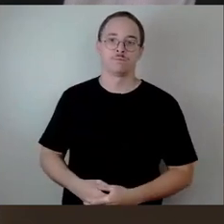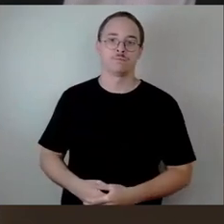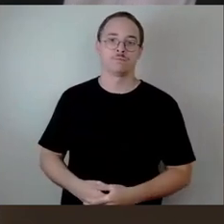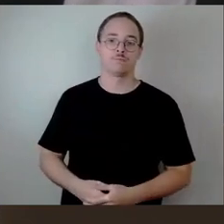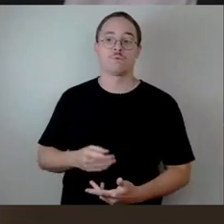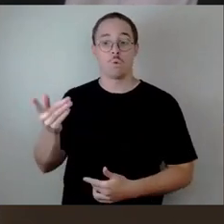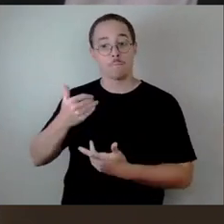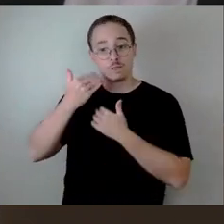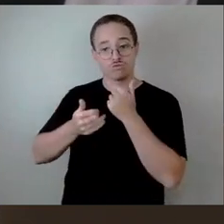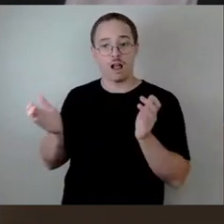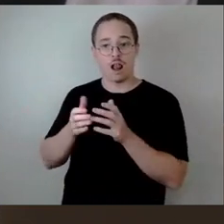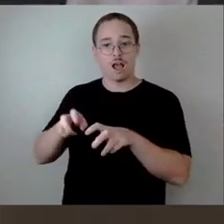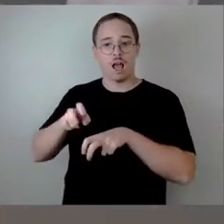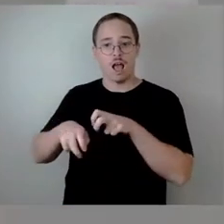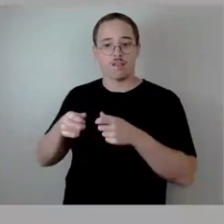um das Stimmzeichen.